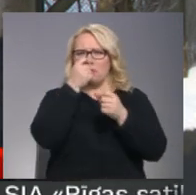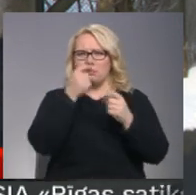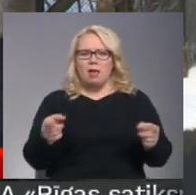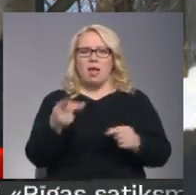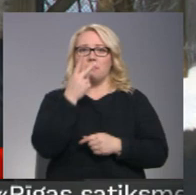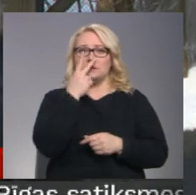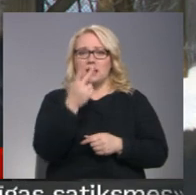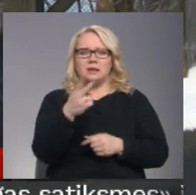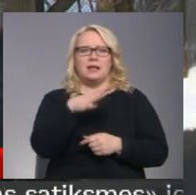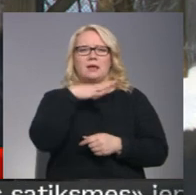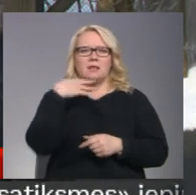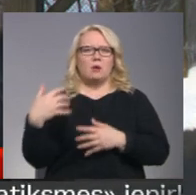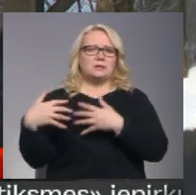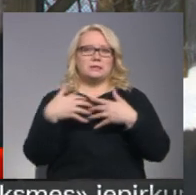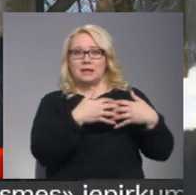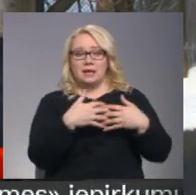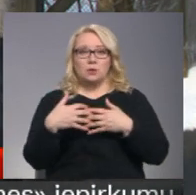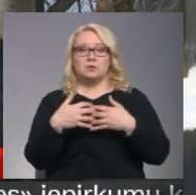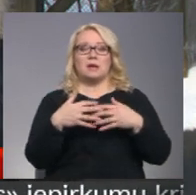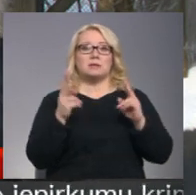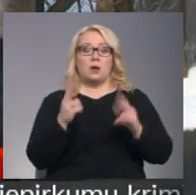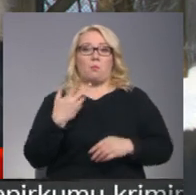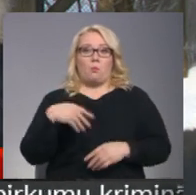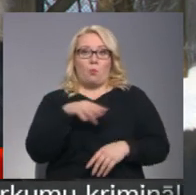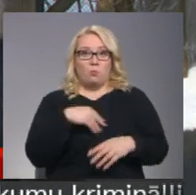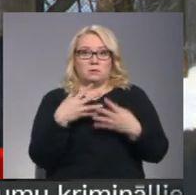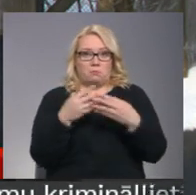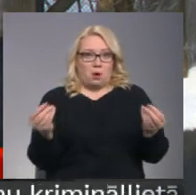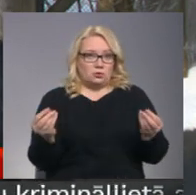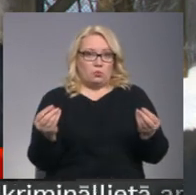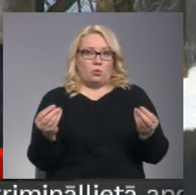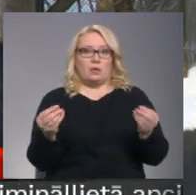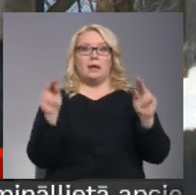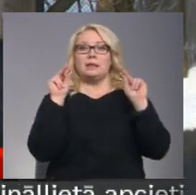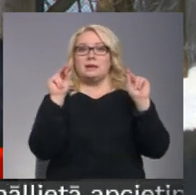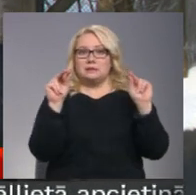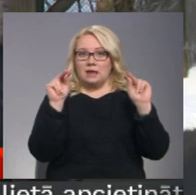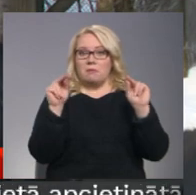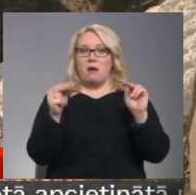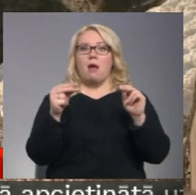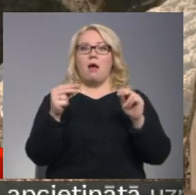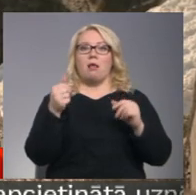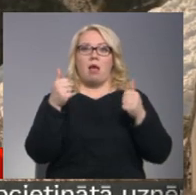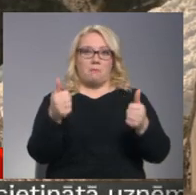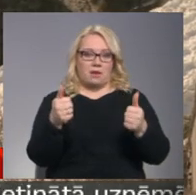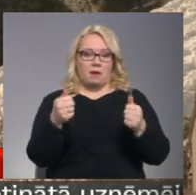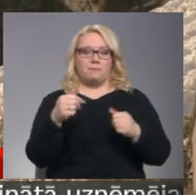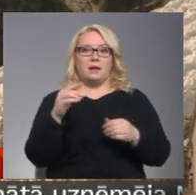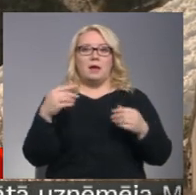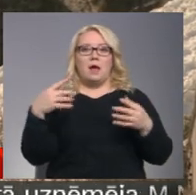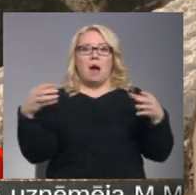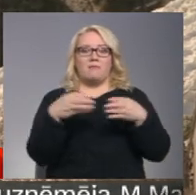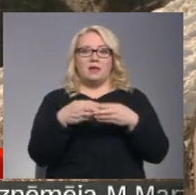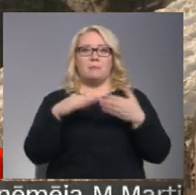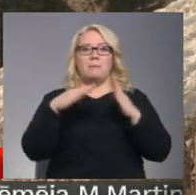redzējusi, tik daudz cīnījusies, kad mums pazūd ticība labajam. Apvienība pilsēta